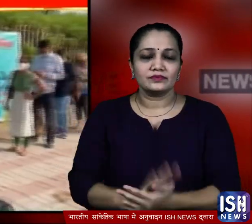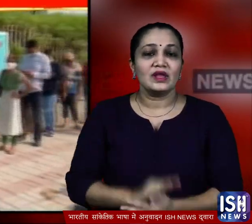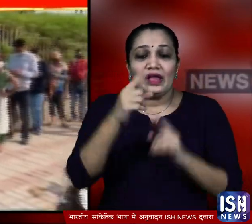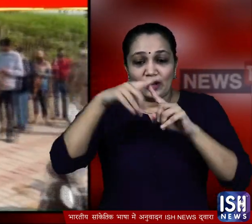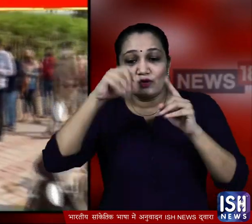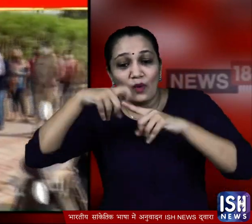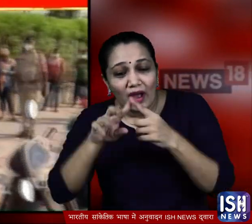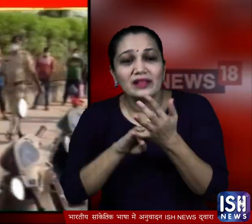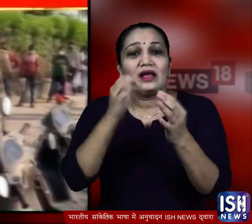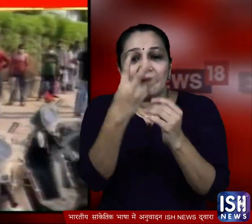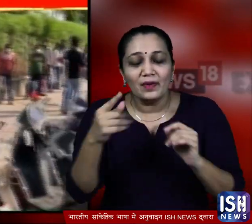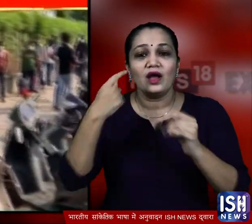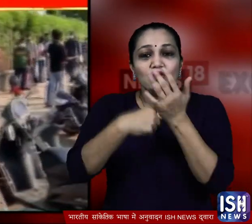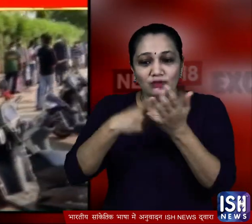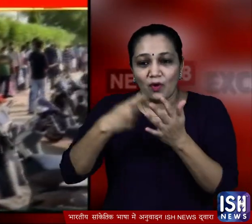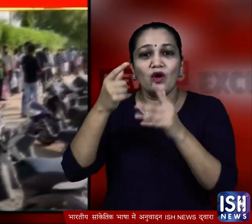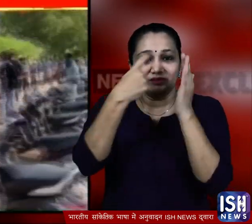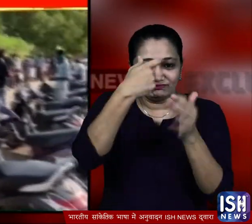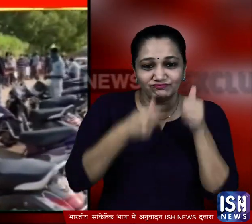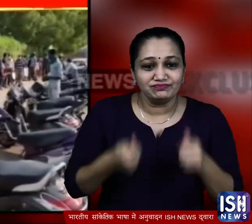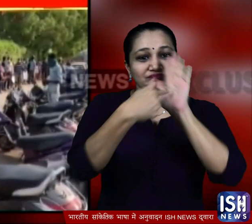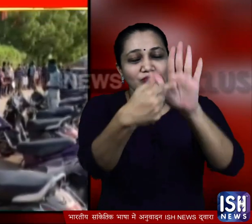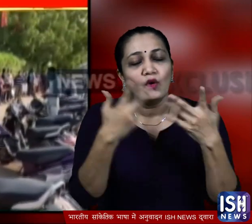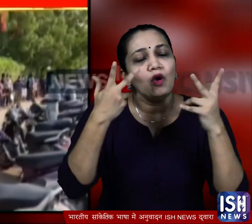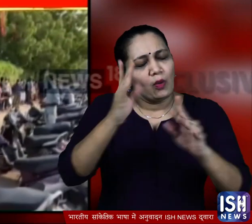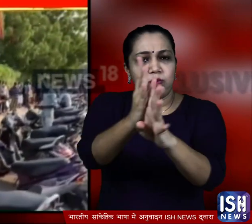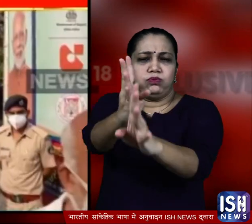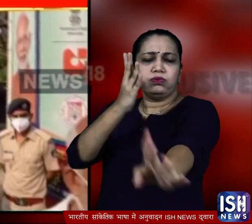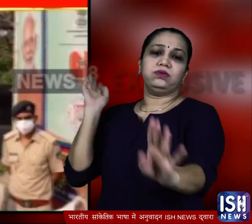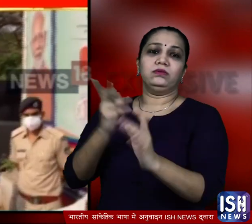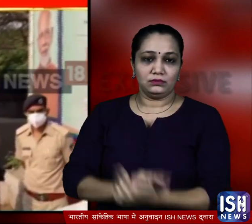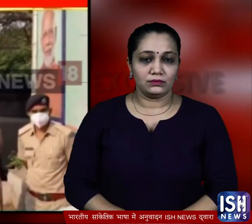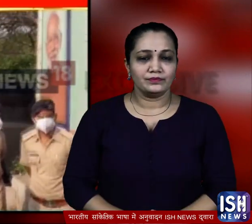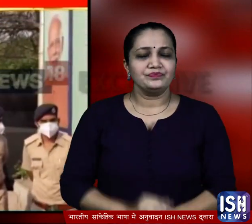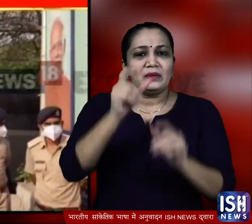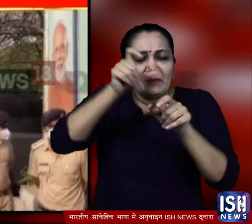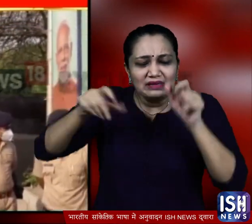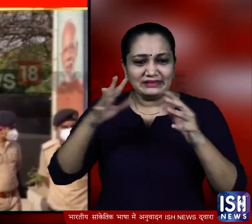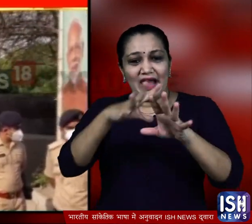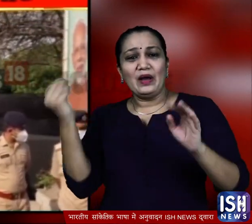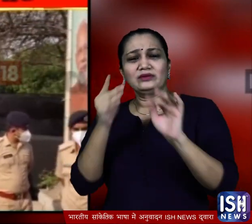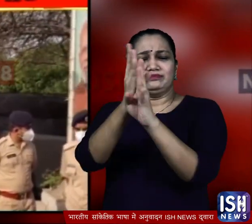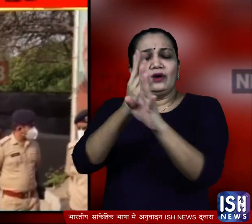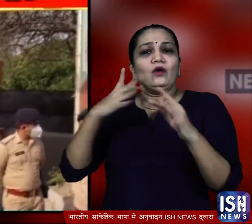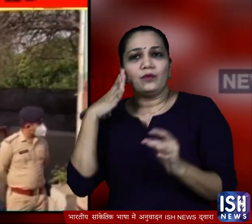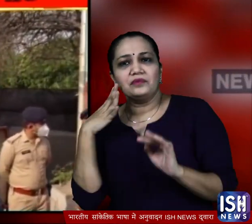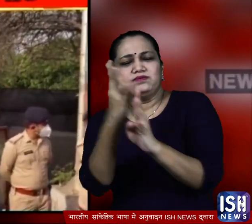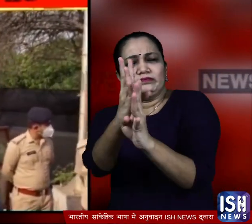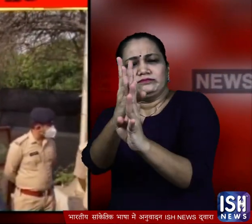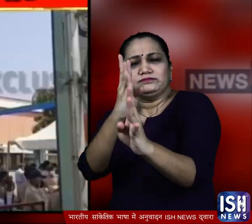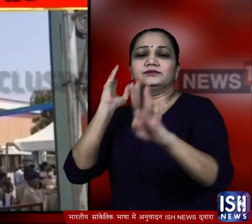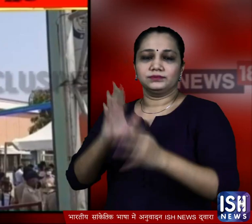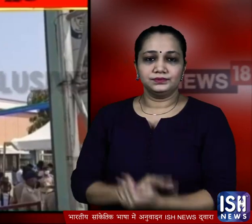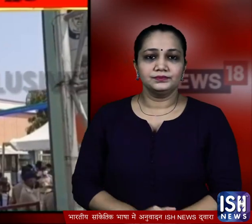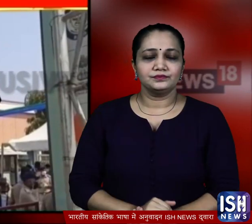लेकिन टोकन लेने और मरीज की रिपोर्ट जमा करवाने के लिए ही वहाँ लंबी लाइन देखने को मिली बड़ी तादाद में लोग अस्पताल के बाहर अपनी बारी का इंतजार